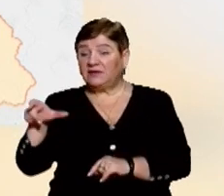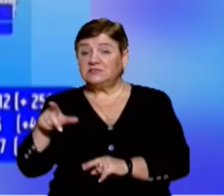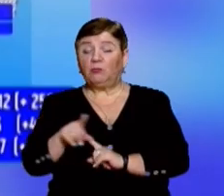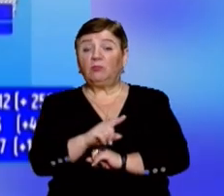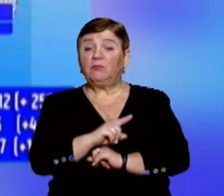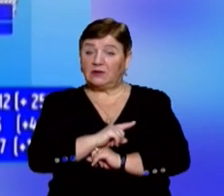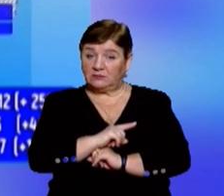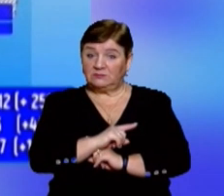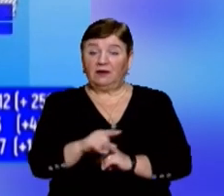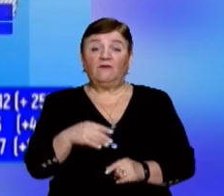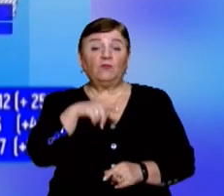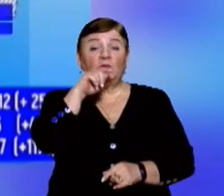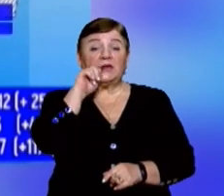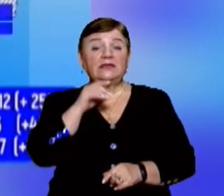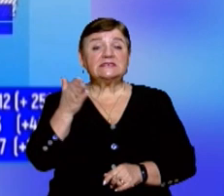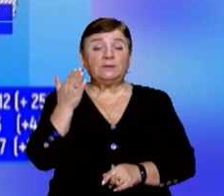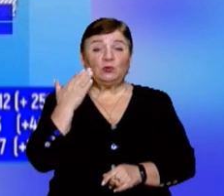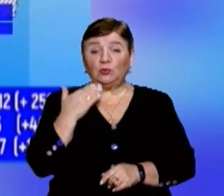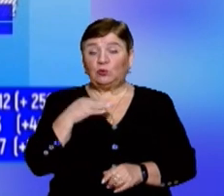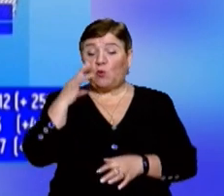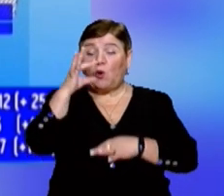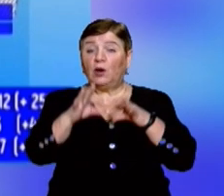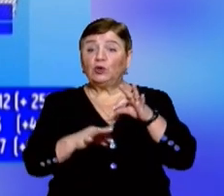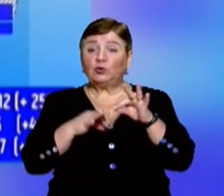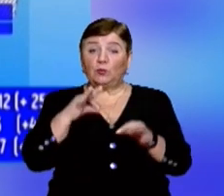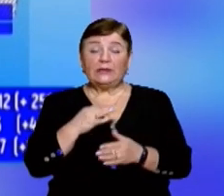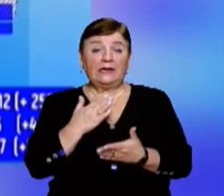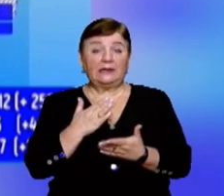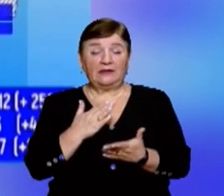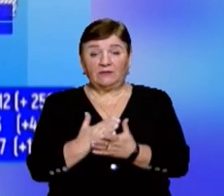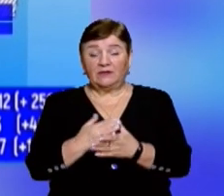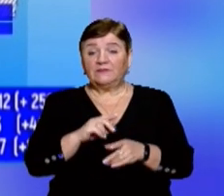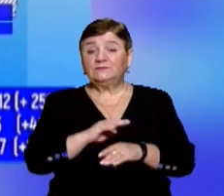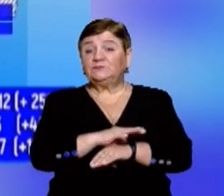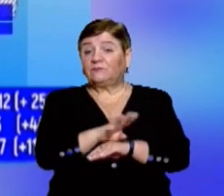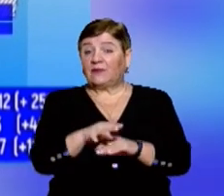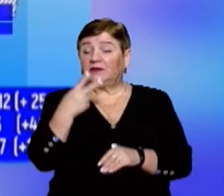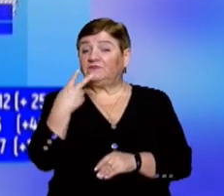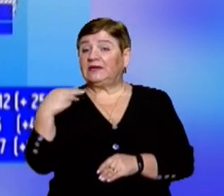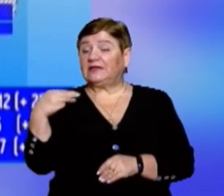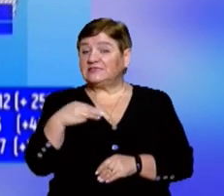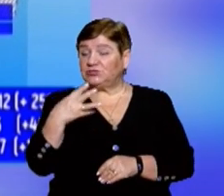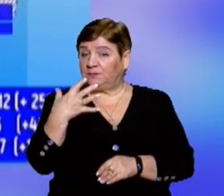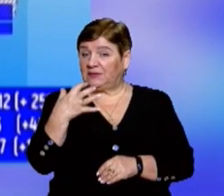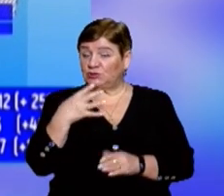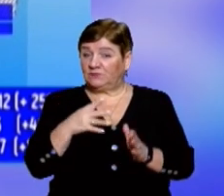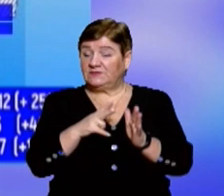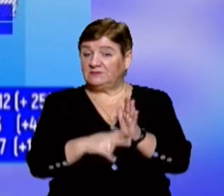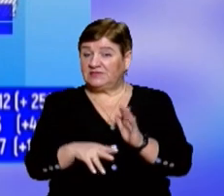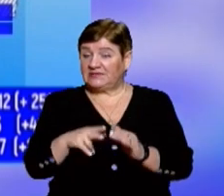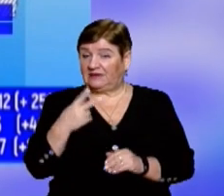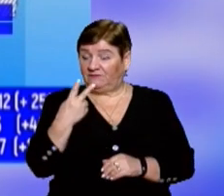В Україні за минулу добу позитивний результат тесту на наявність коронавірусу отримали 2582